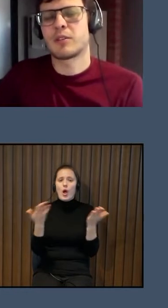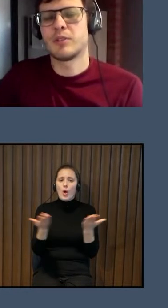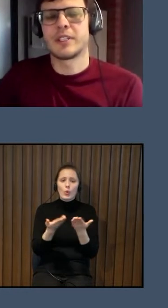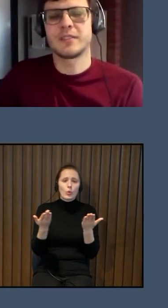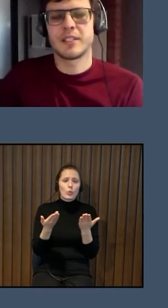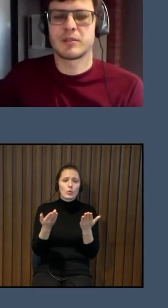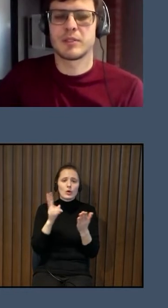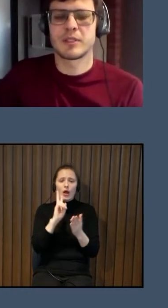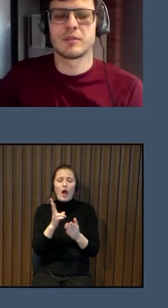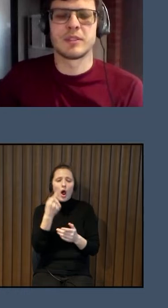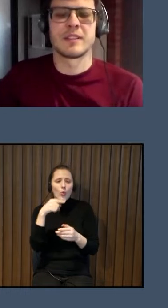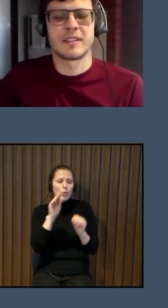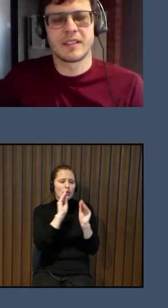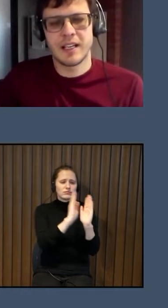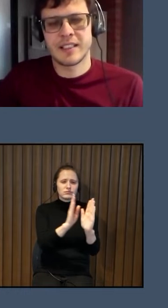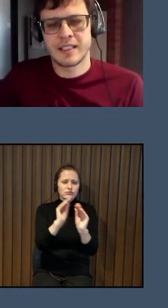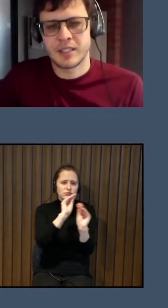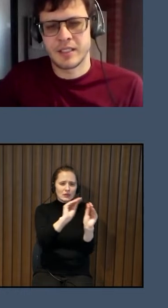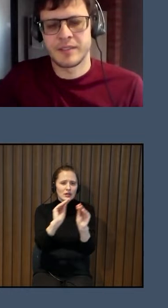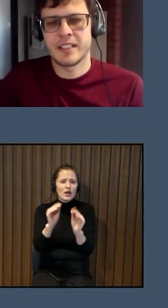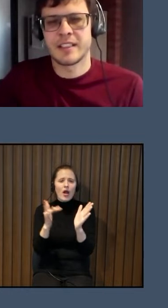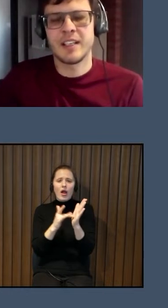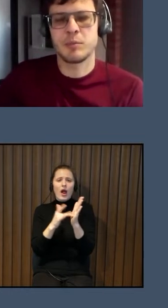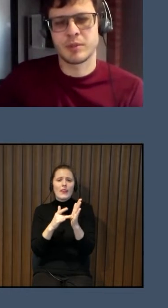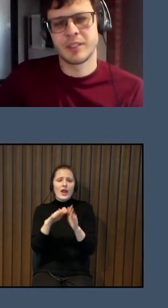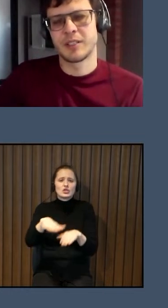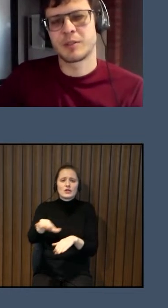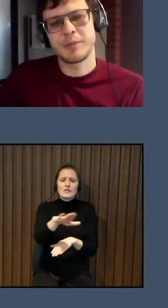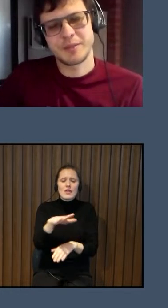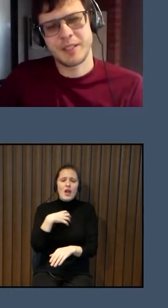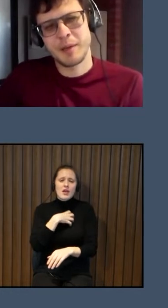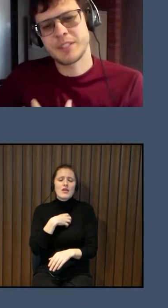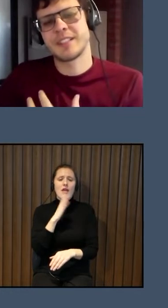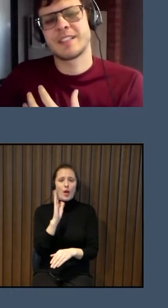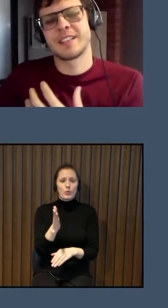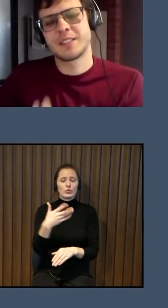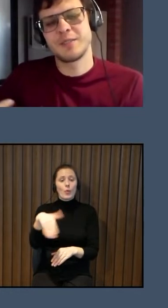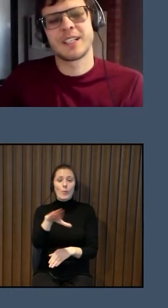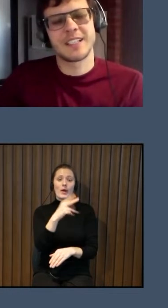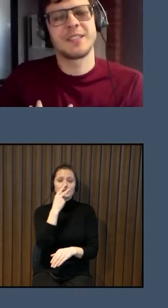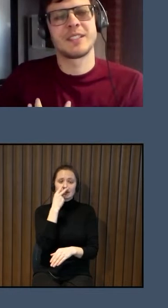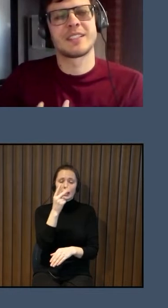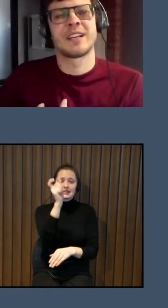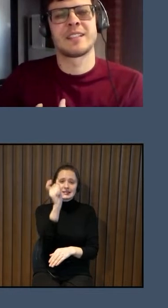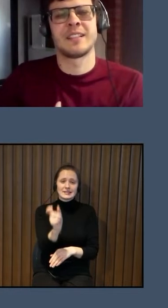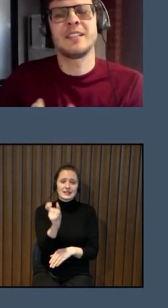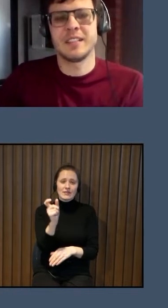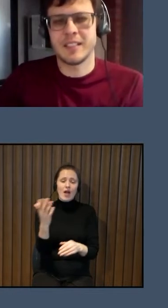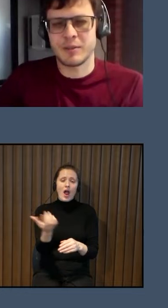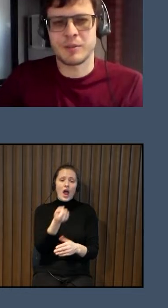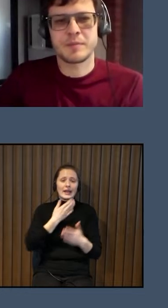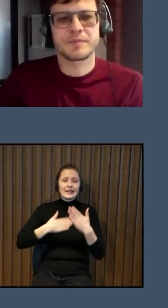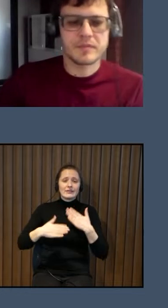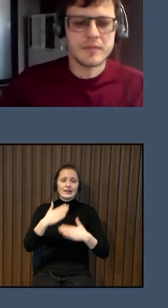kā ko izvietot un kādai šī te videi jābūt. Nu, tad mēs varam apskatīt tādu cilvēku ar invaliditāti